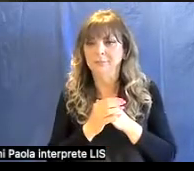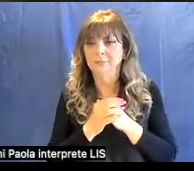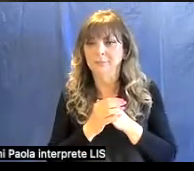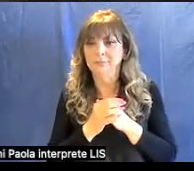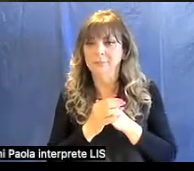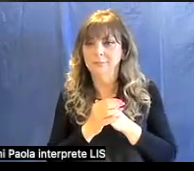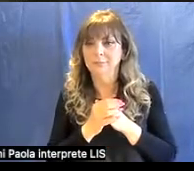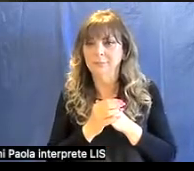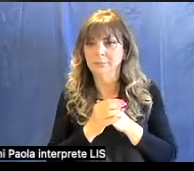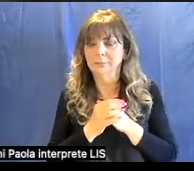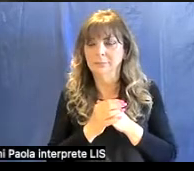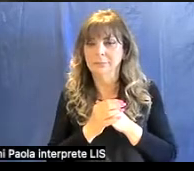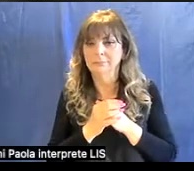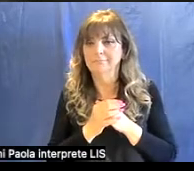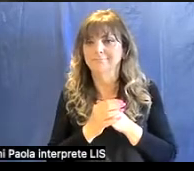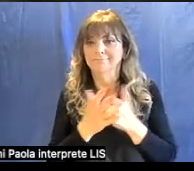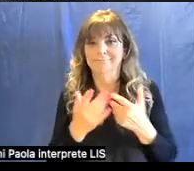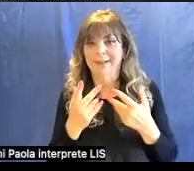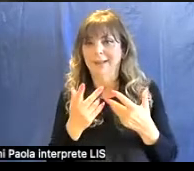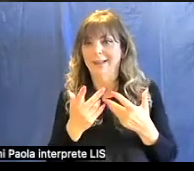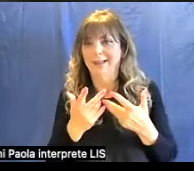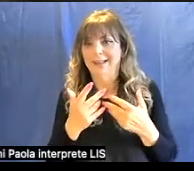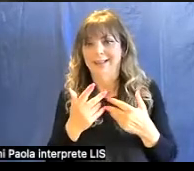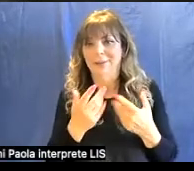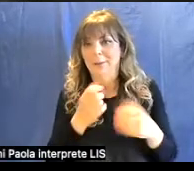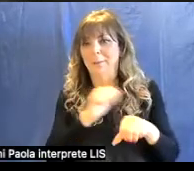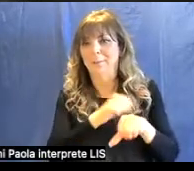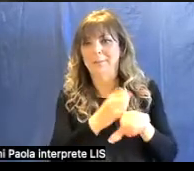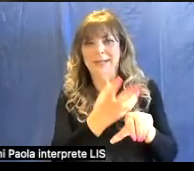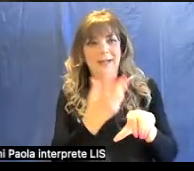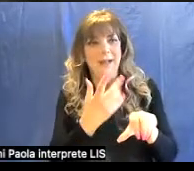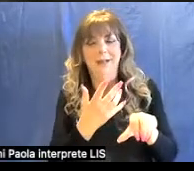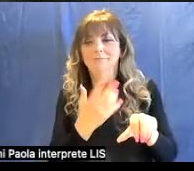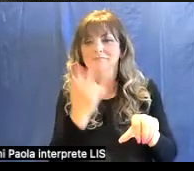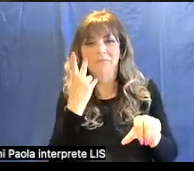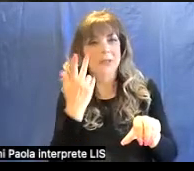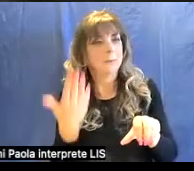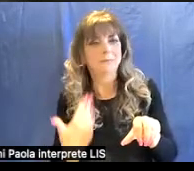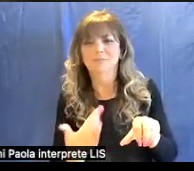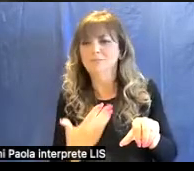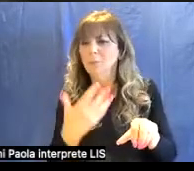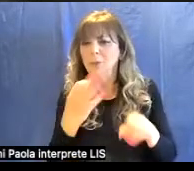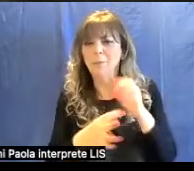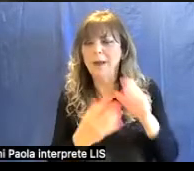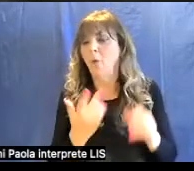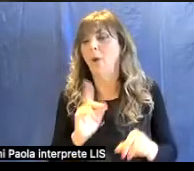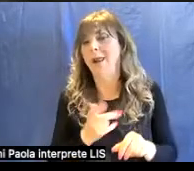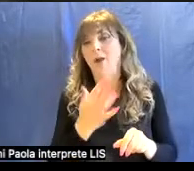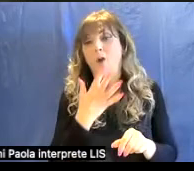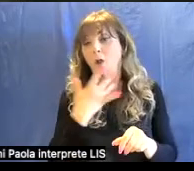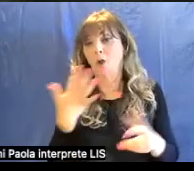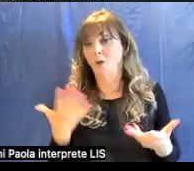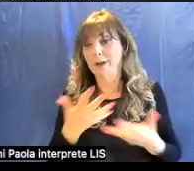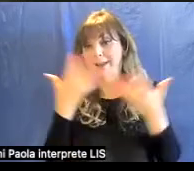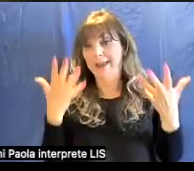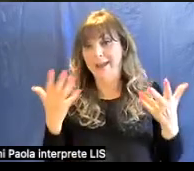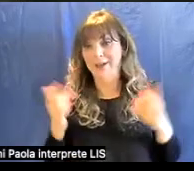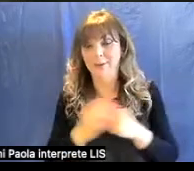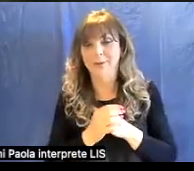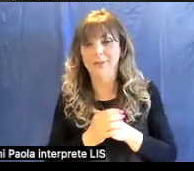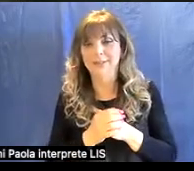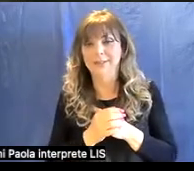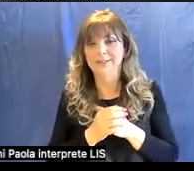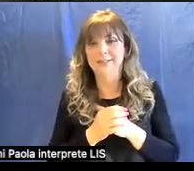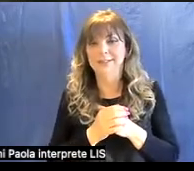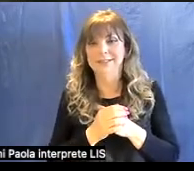la proprietà più evidente di un minerale, è però un po', come si